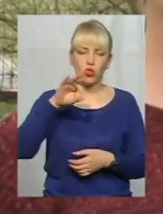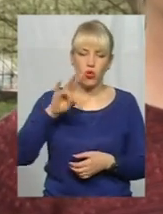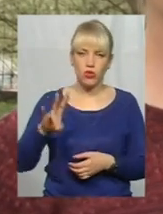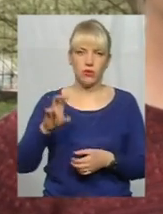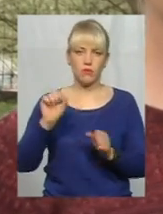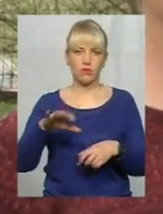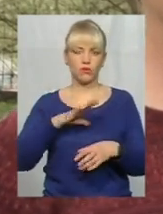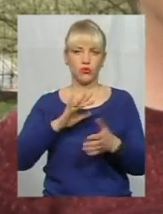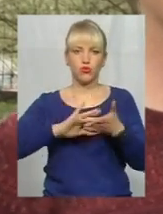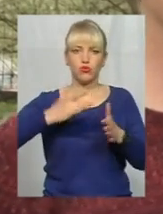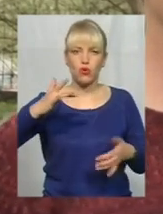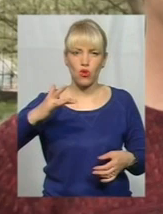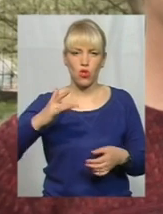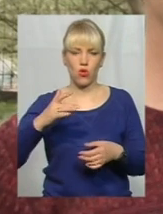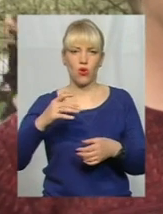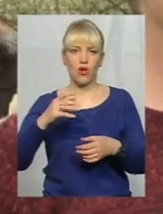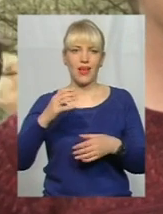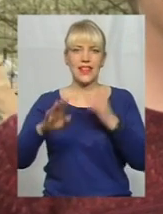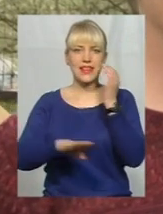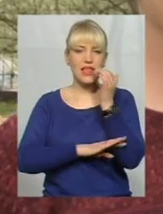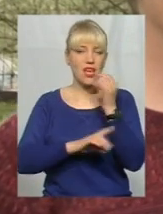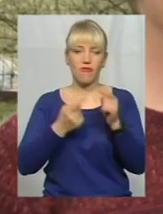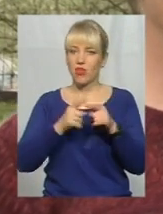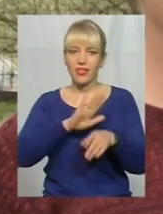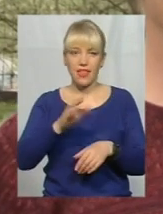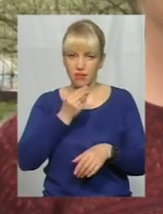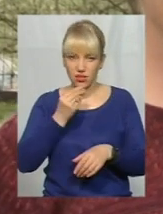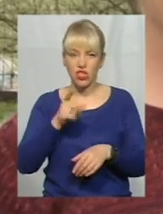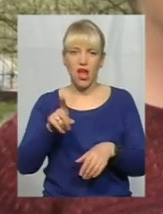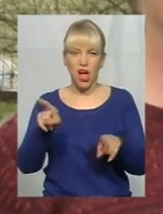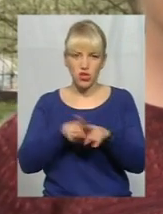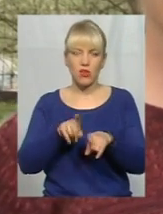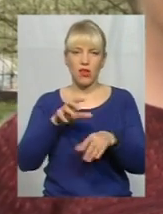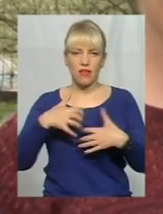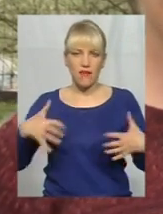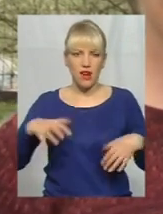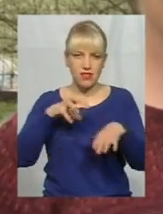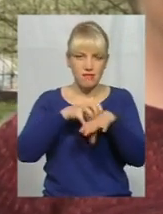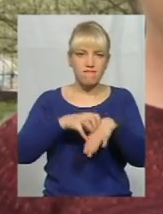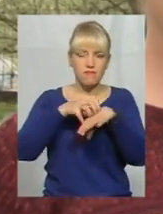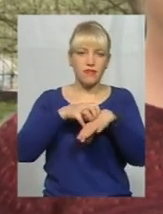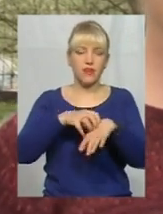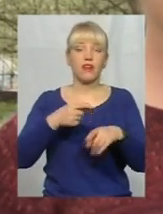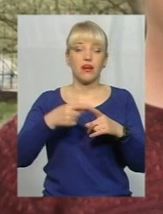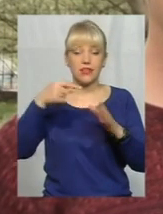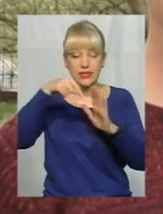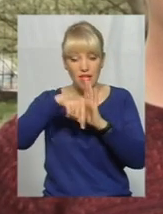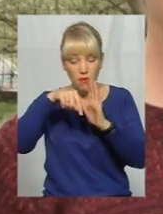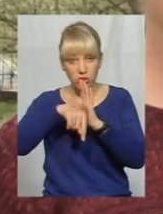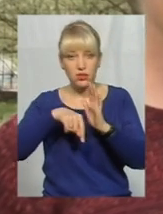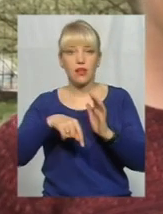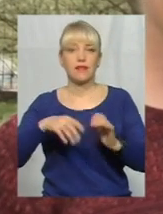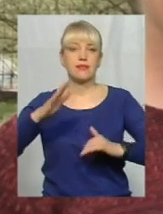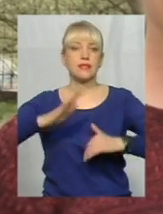скло, ну будь-що, що не їжа є. Ось такі от є. За цими ознаками спеціаліст ветеринар